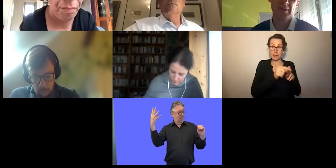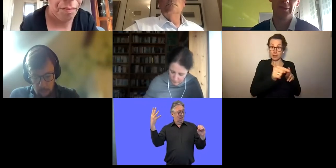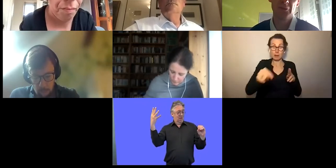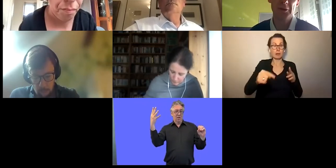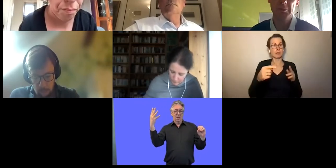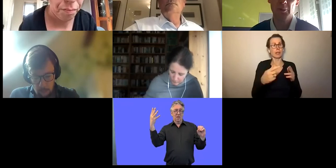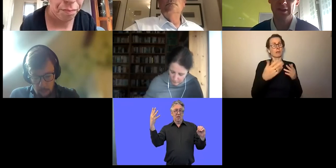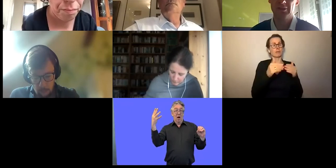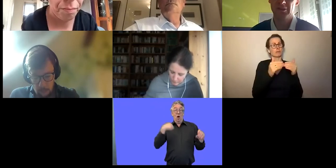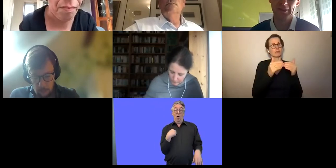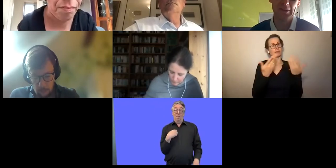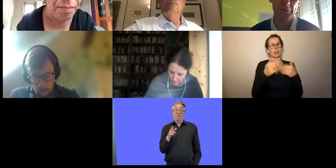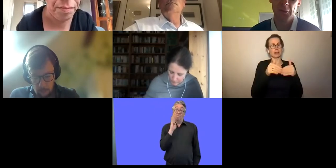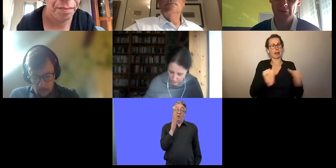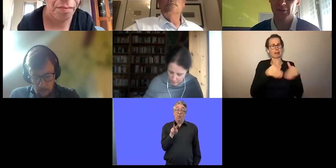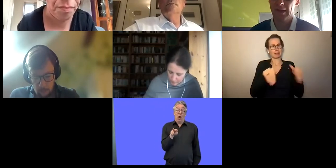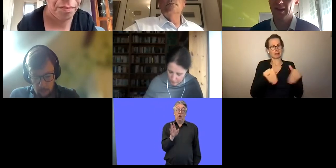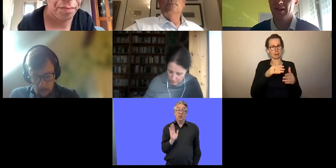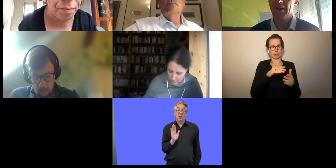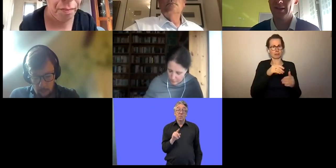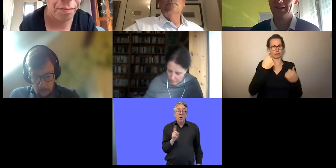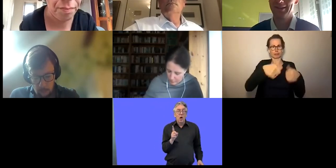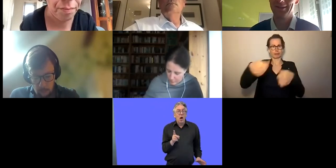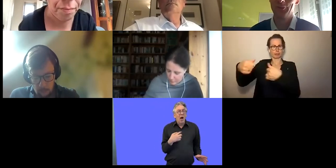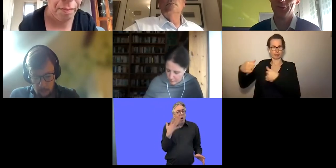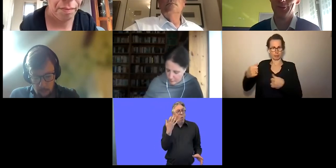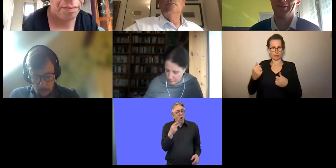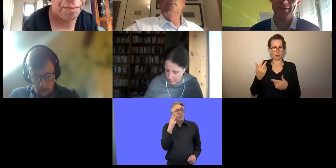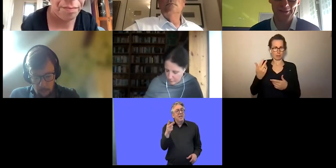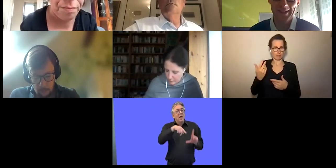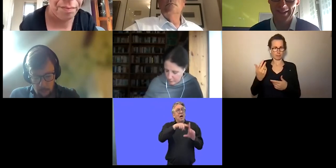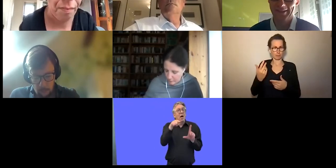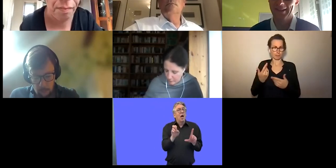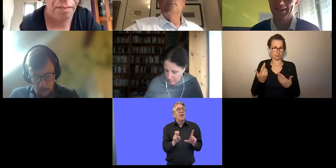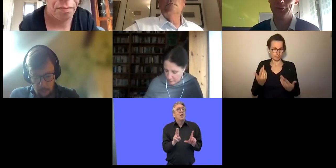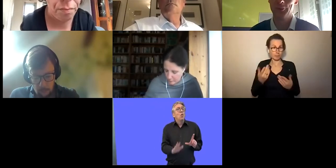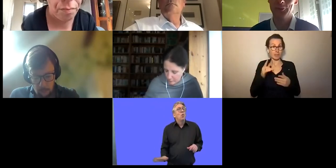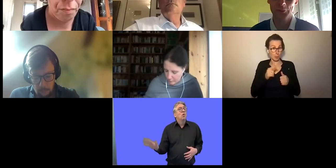vorgeben, diese Lücke zu reduzieren. Das wäre doch möglich. Aber der Ausgangspunkt wäre natürlich, dass wir erstmal